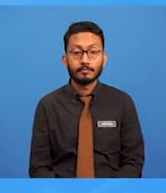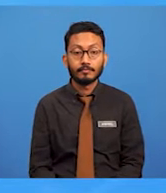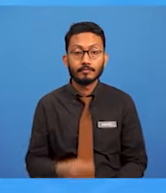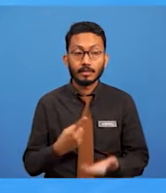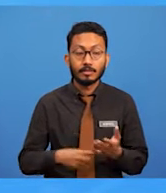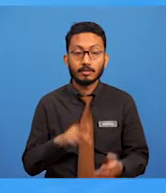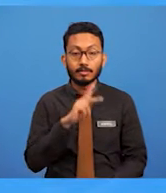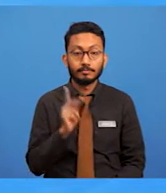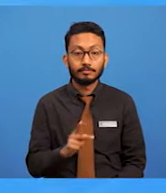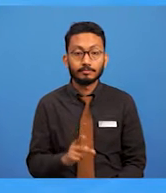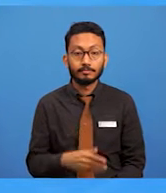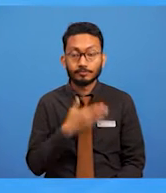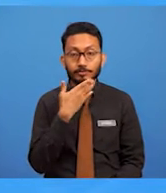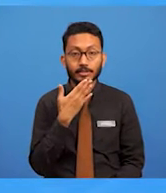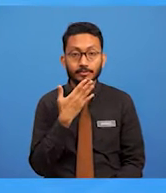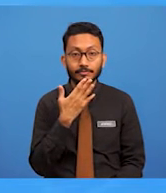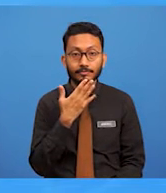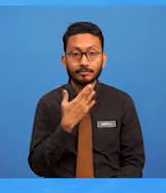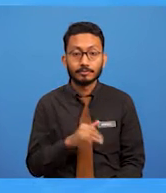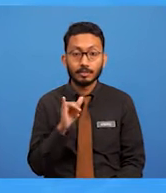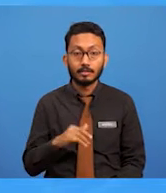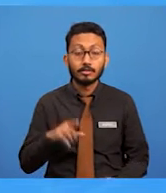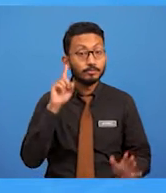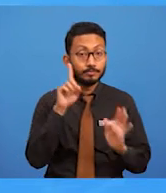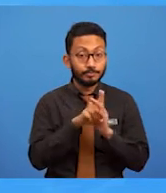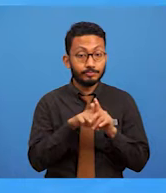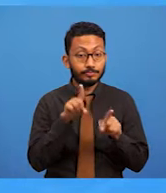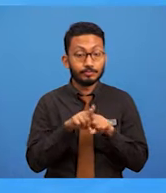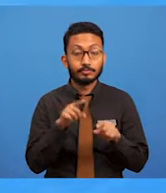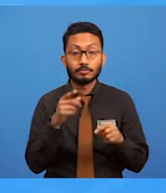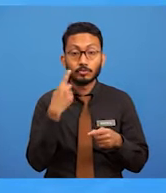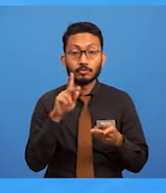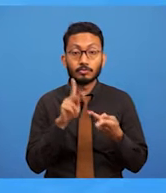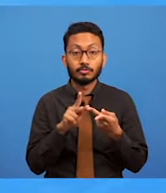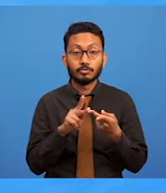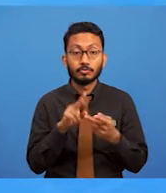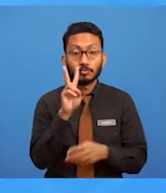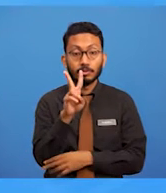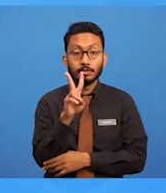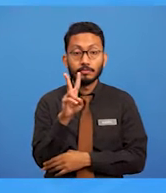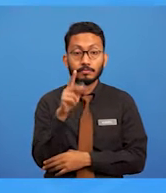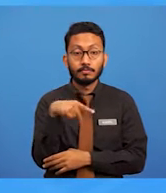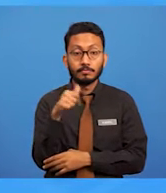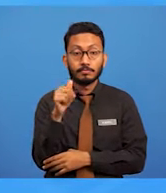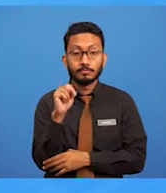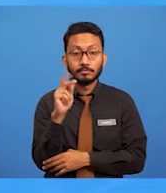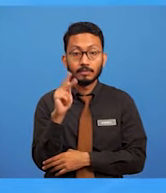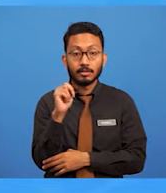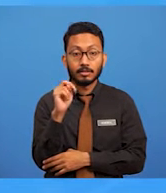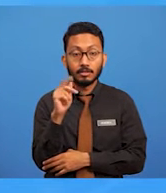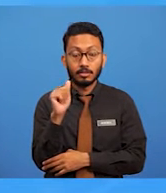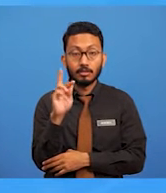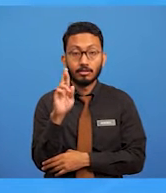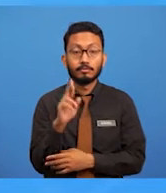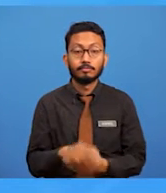Apakah konsep warna yang sesuai untuk perkara yang berunsurkan berayaan?